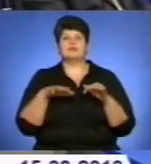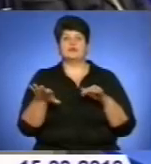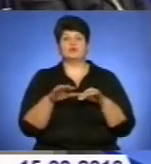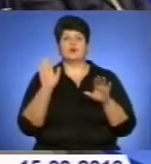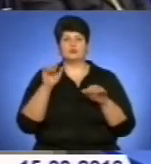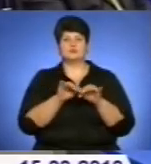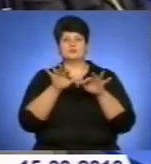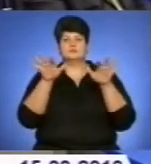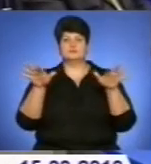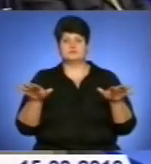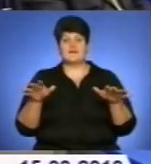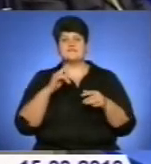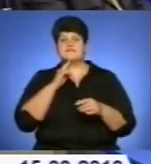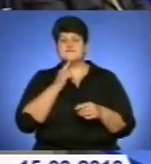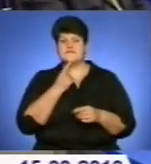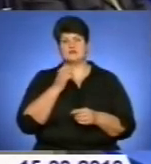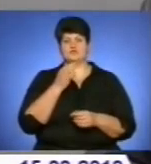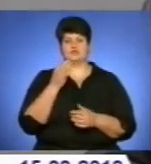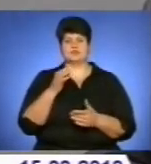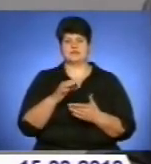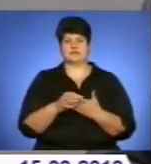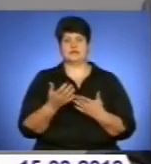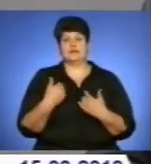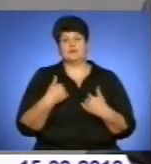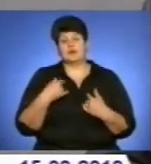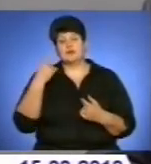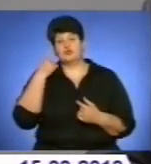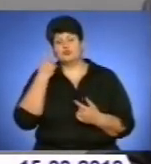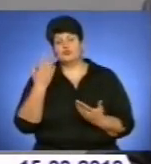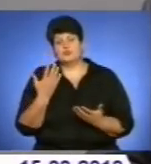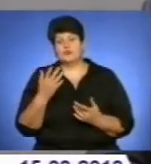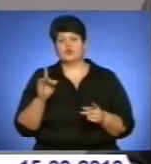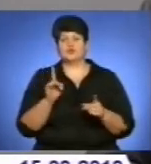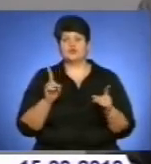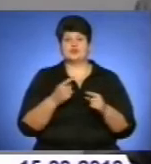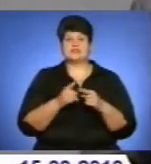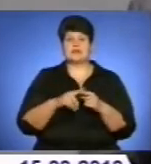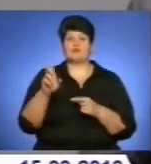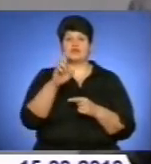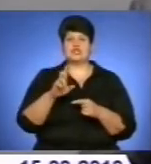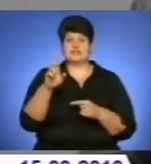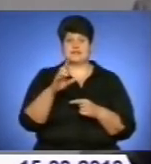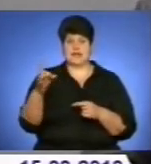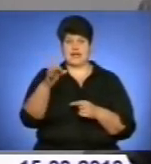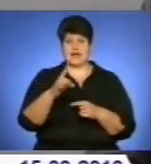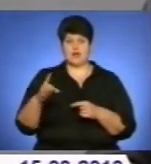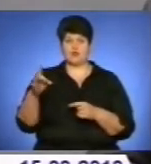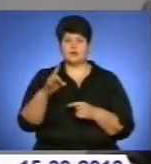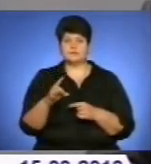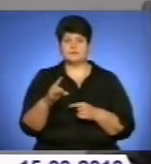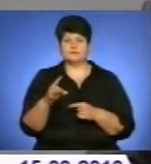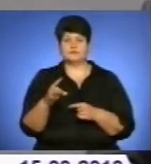пропускати талу воду. Підйом річки води можливий на вихідну заплаву. Загрозливого підтоплення ми не прогнозуємо. А які